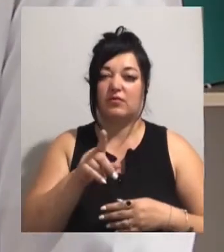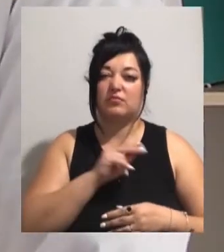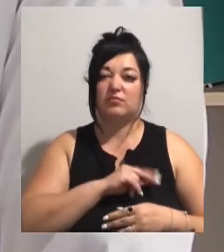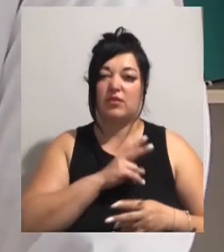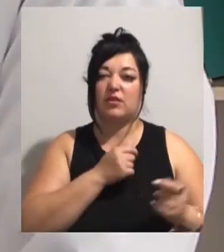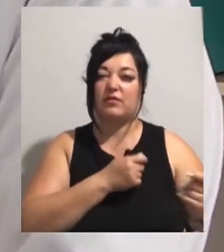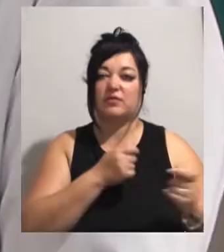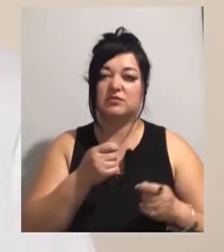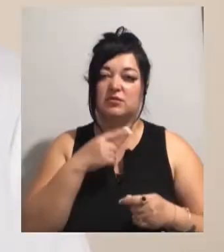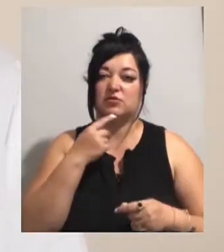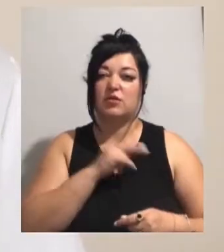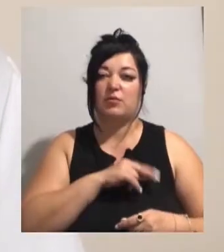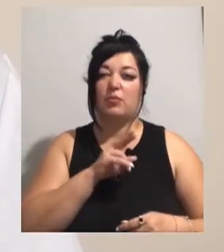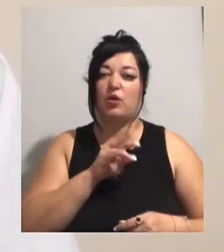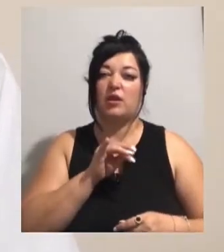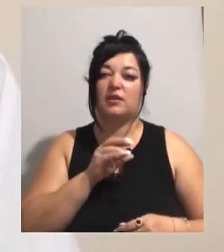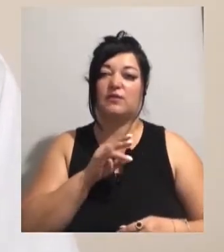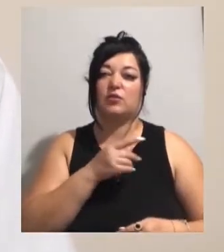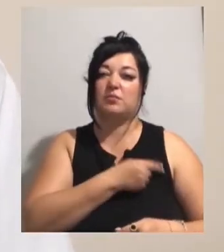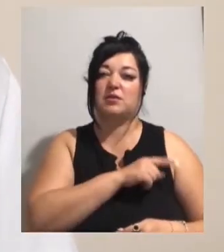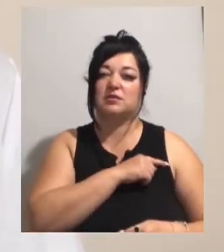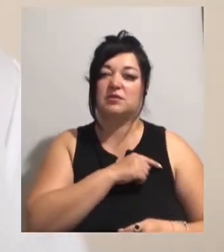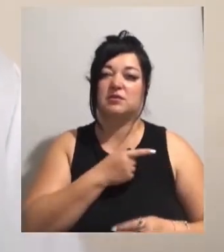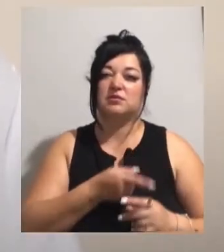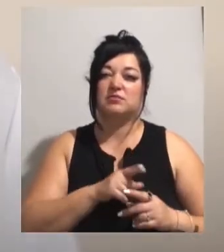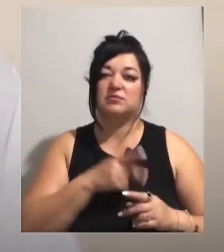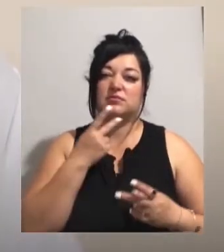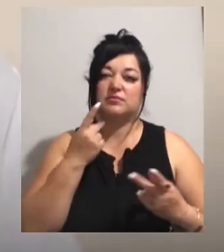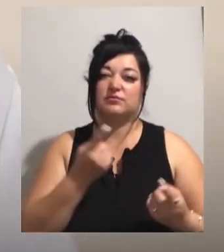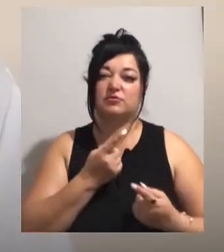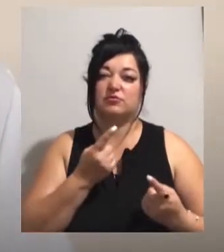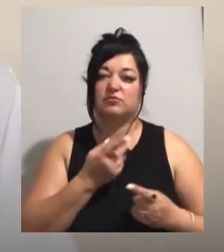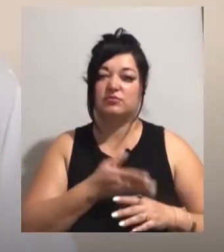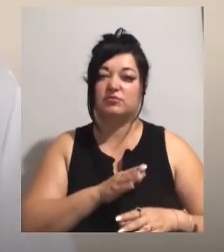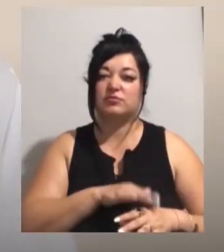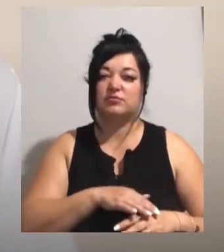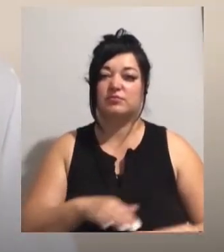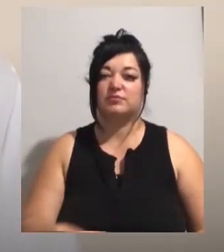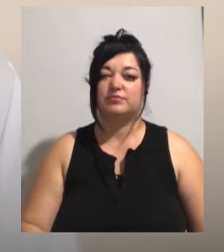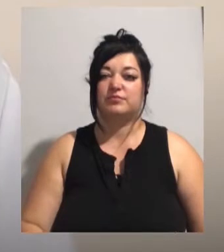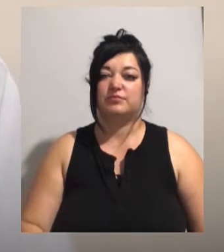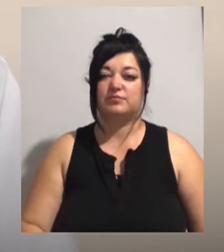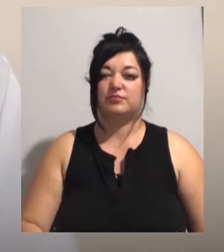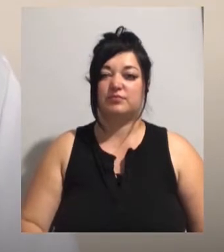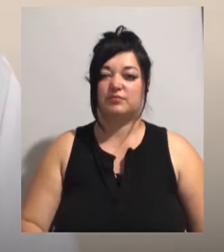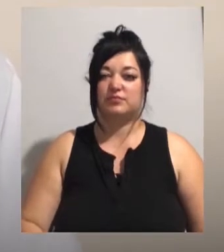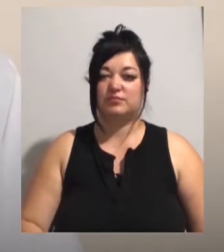робота паліативної медсестри та звичайної відрізняється. Паліативні сістри виїжджають на дому к пацієнтам.